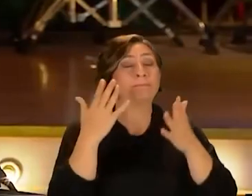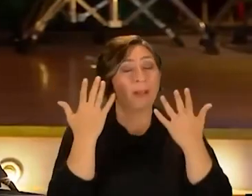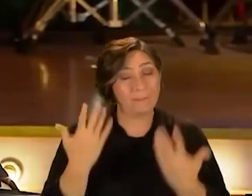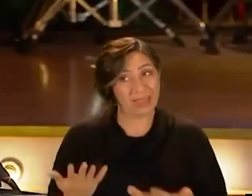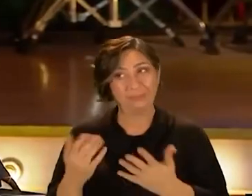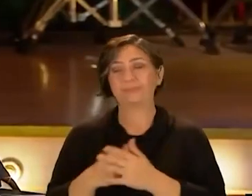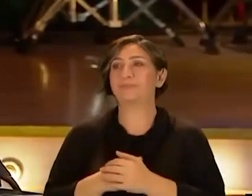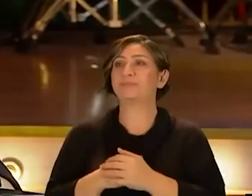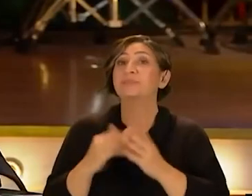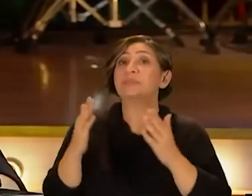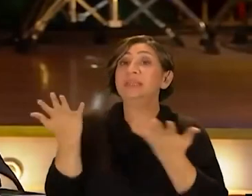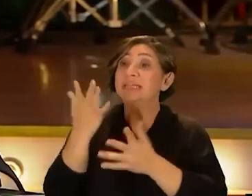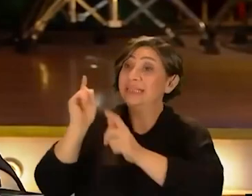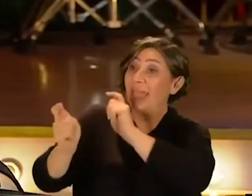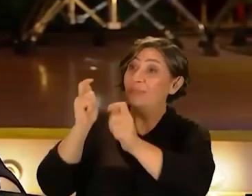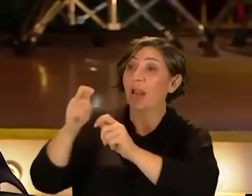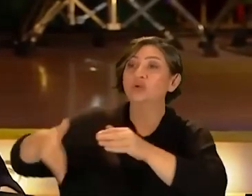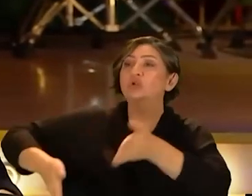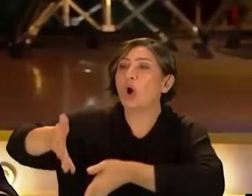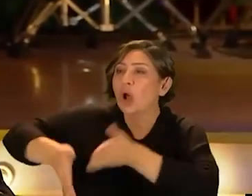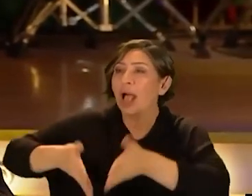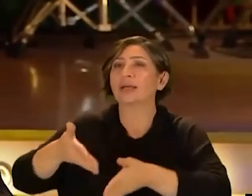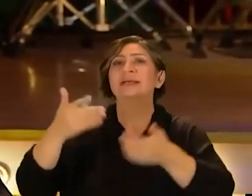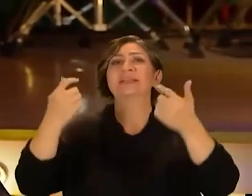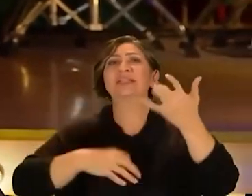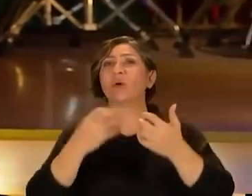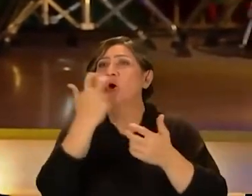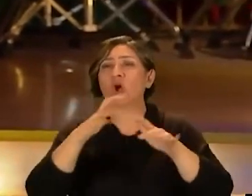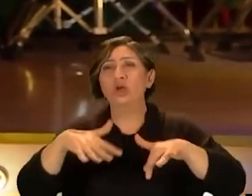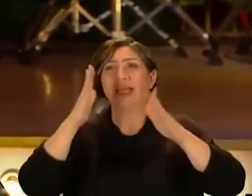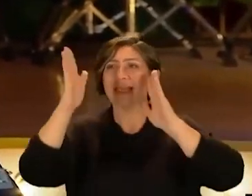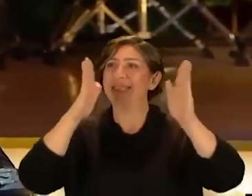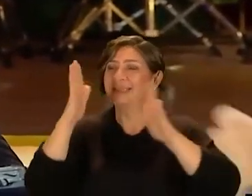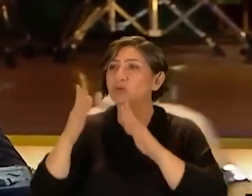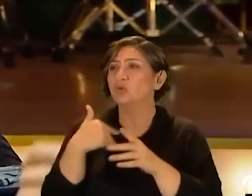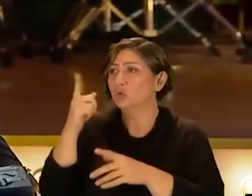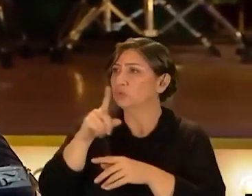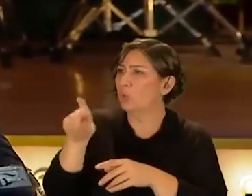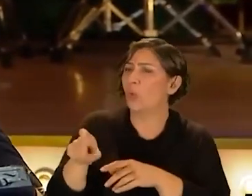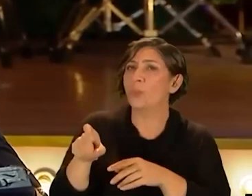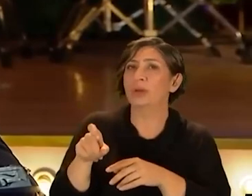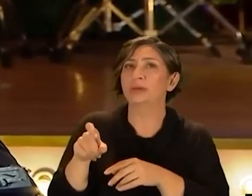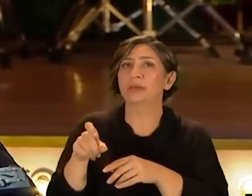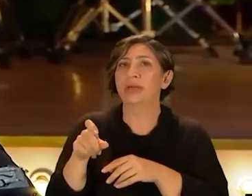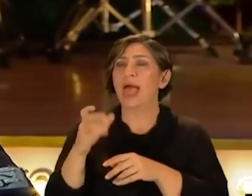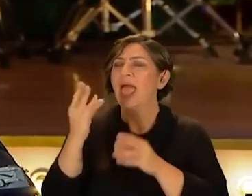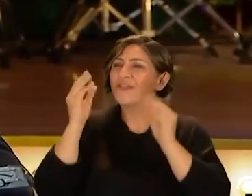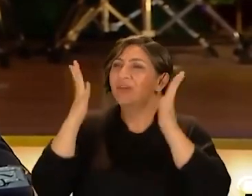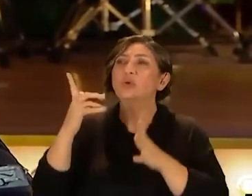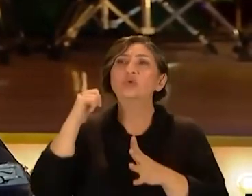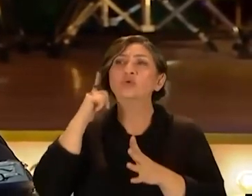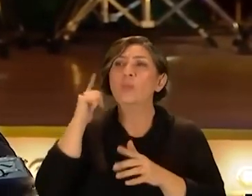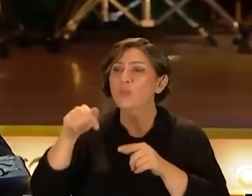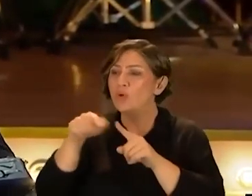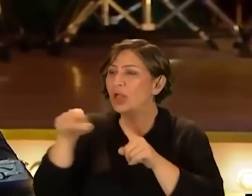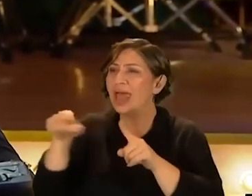Peki nasıl tepkiler alıyorsun sokakta ya da çaldığın yerlerde konserlerin dolu dolu gittiği için söylüyorum Yani en çok